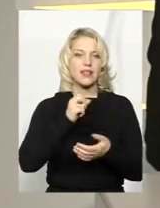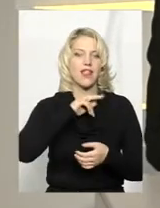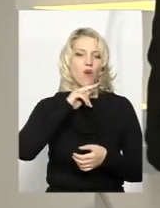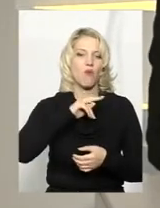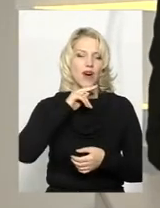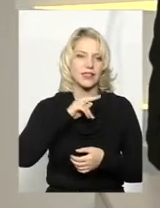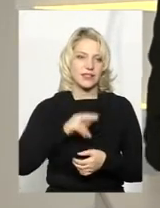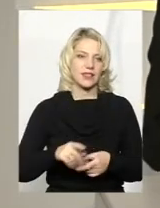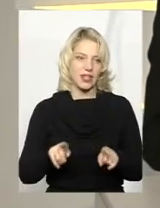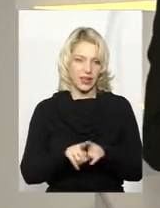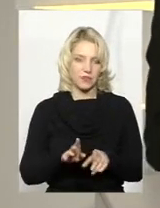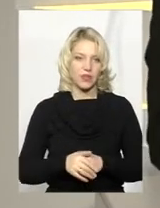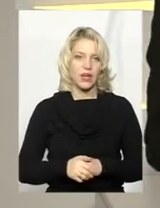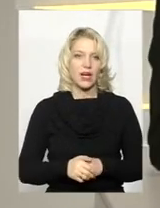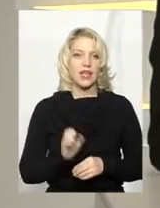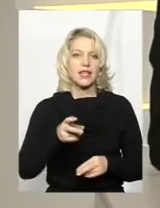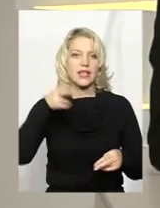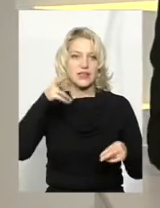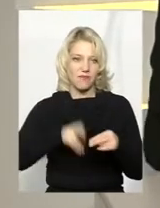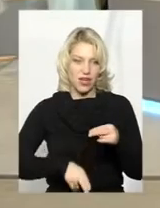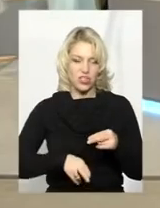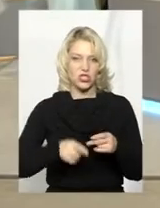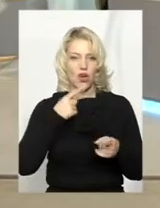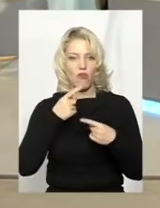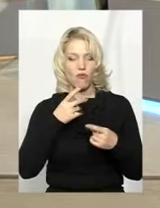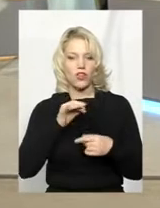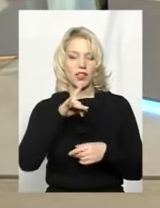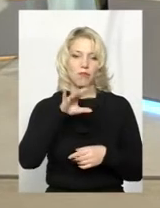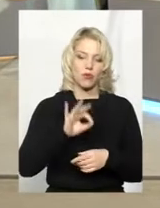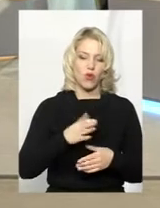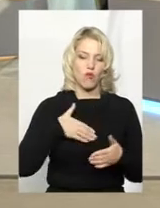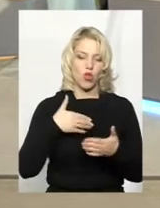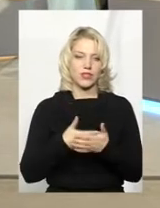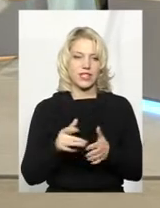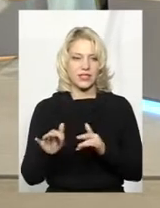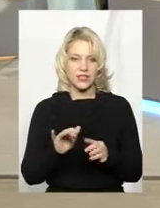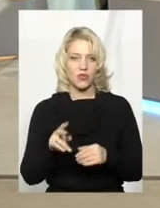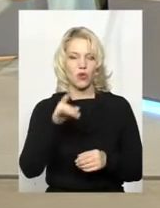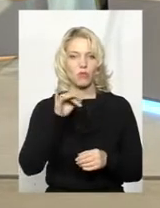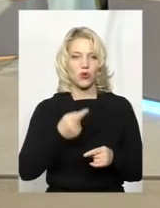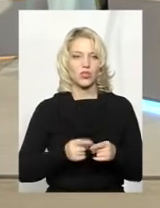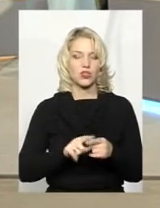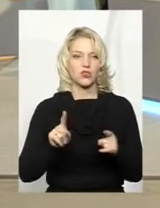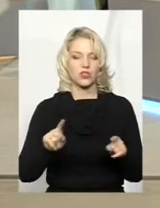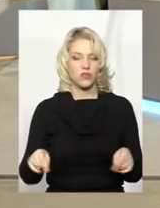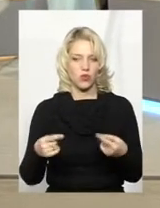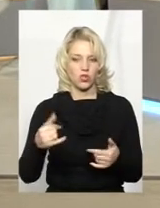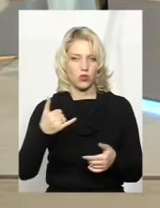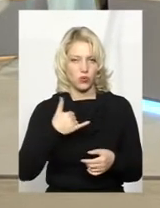таке. І на завершення говорили сьогодні про волонтерство, про те, що створена у нас